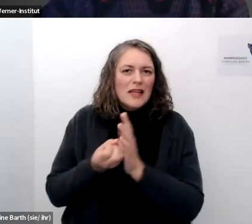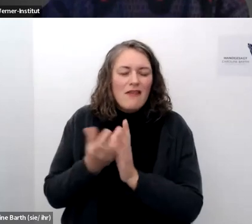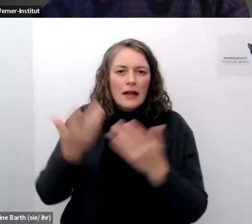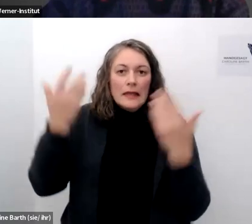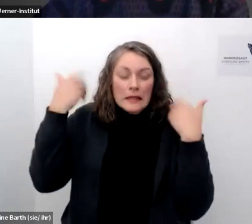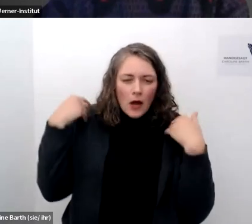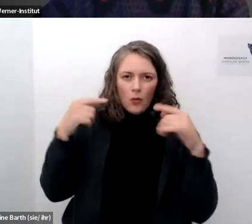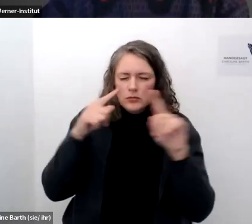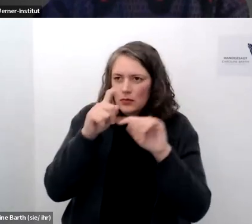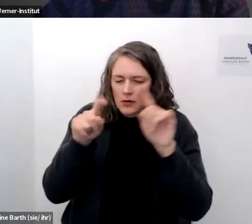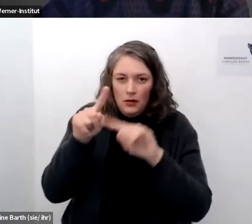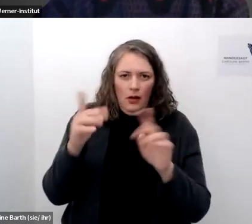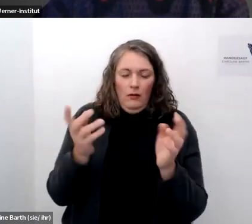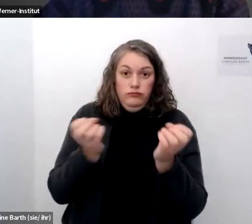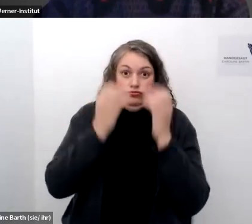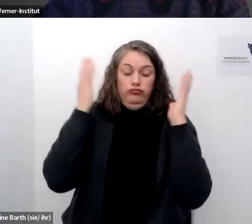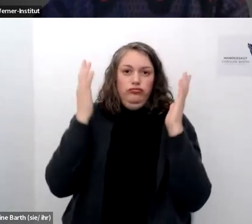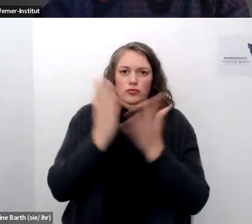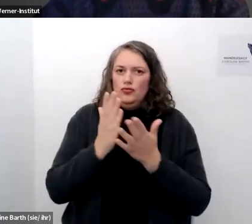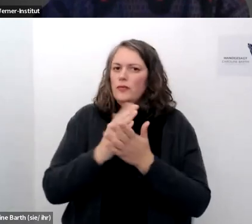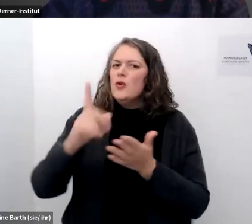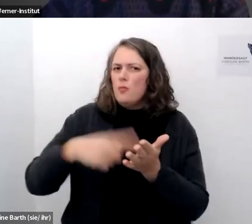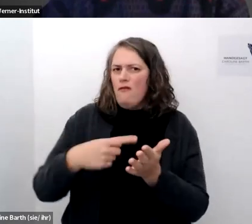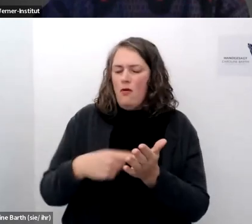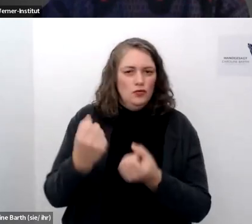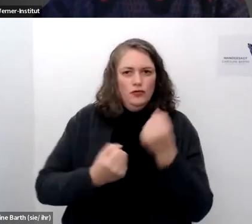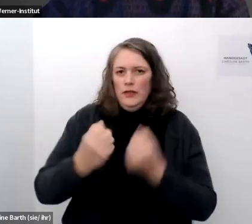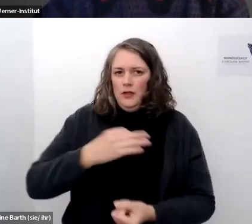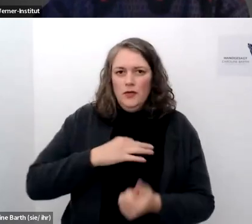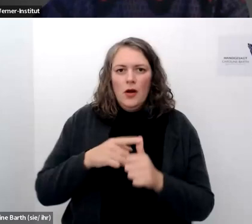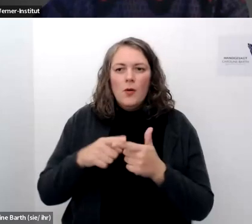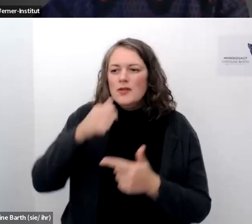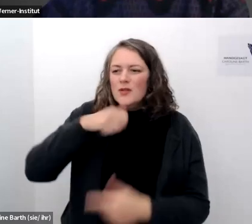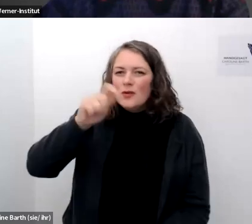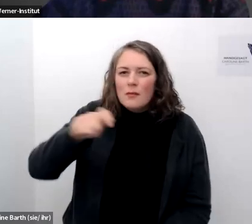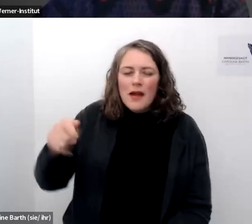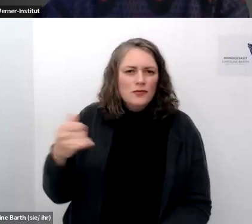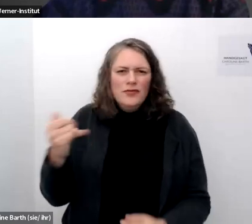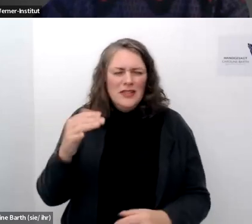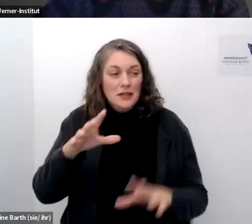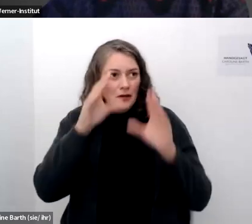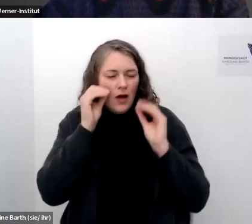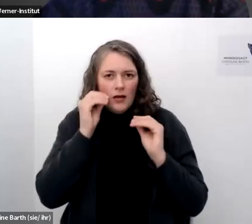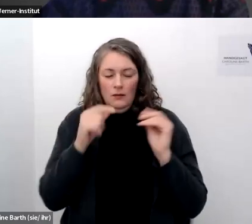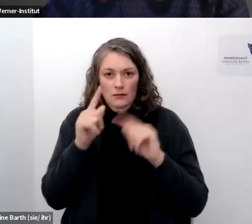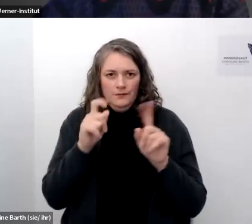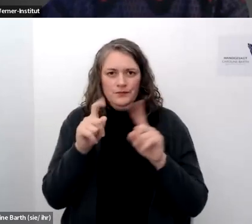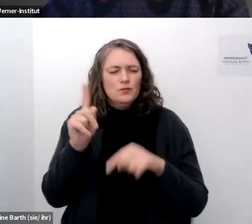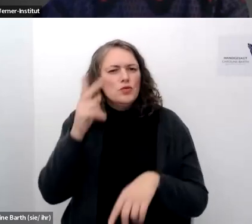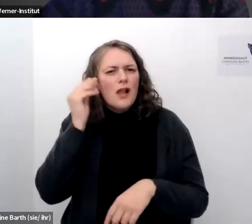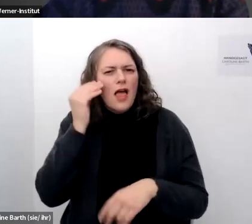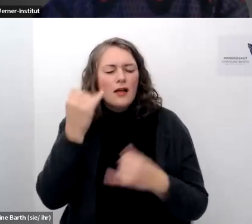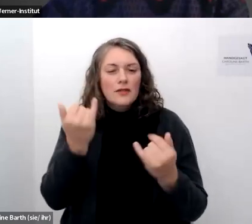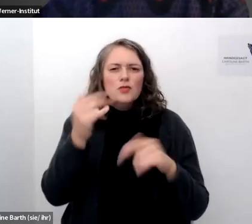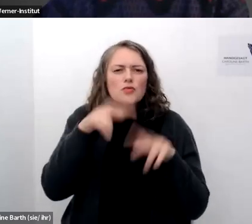weiter also finde ich ganz schwierig und wie gehen junge leute damit um also die müssen das ja irgendwie lernen da zu